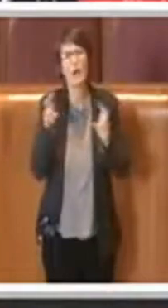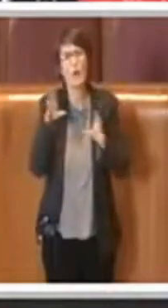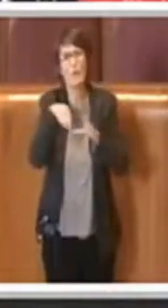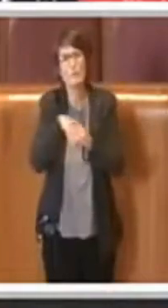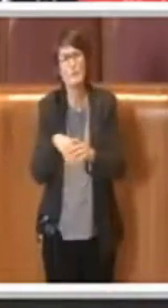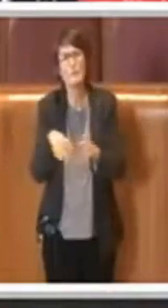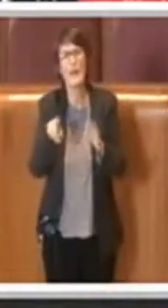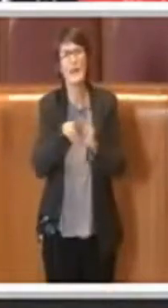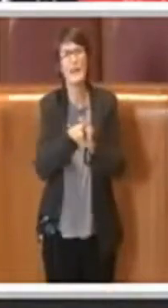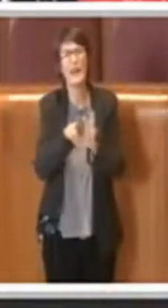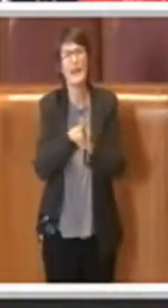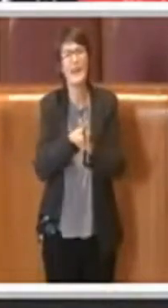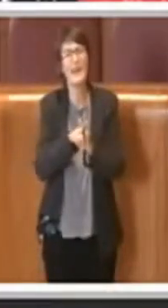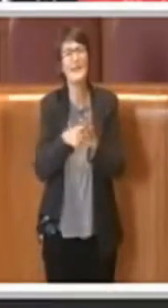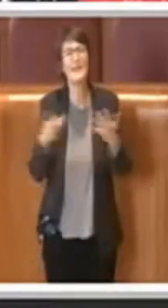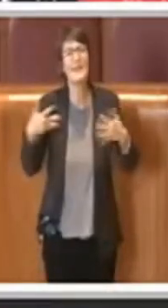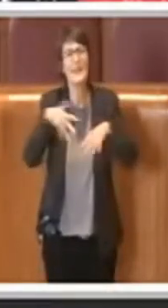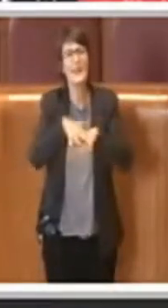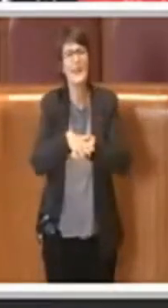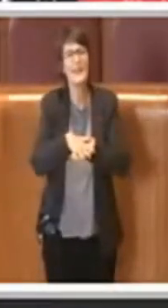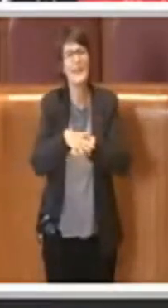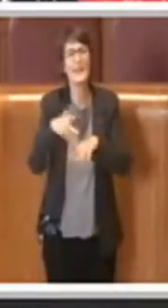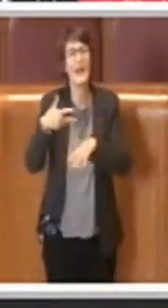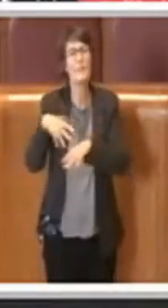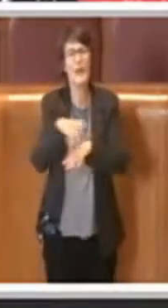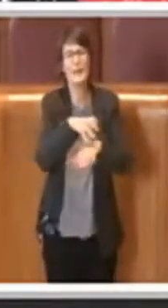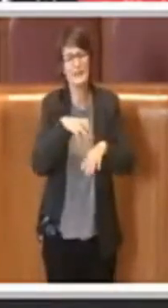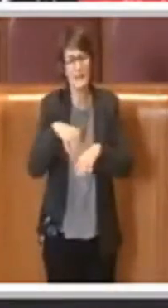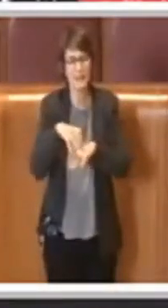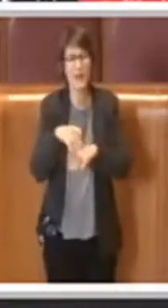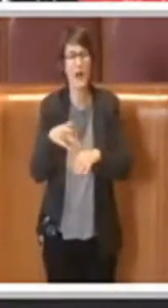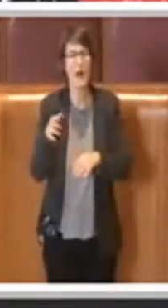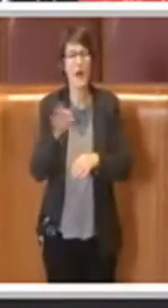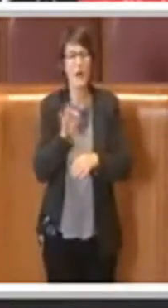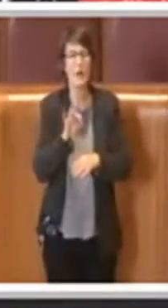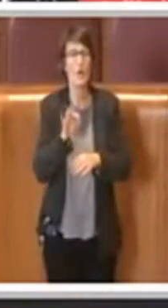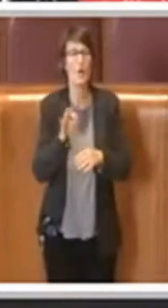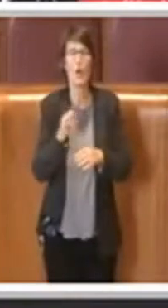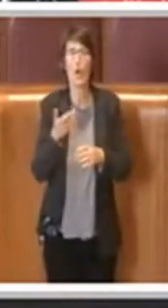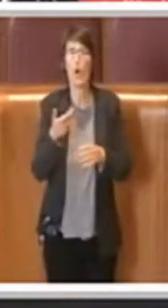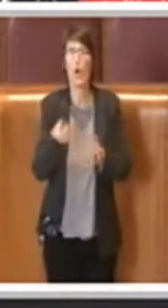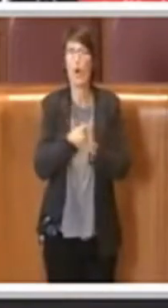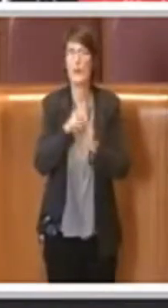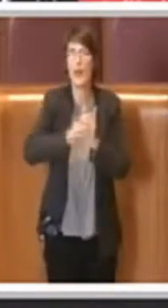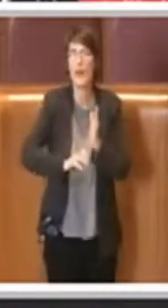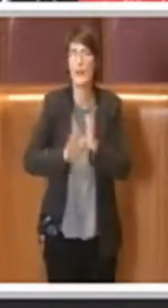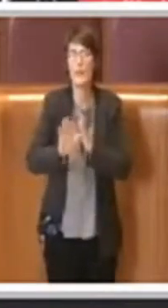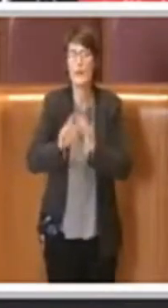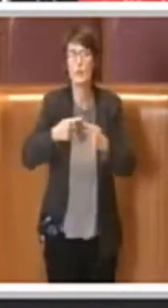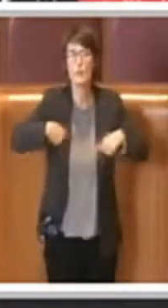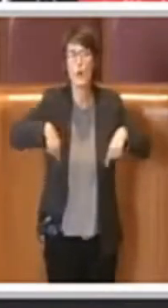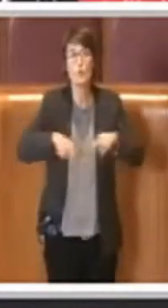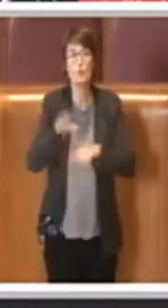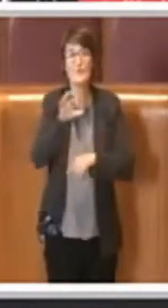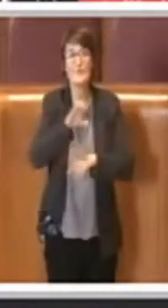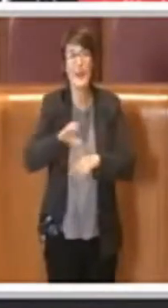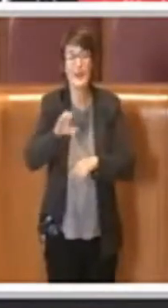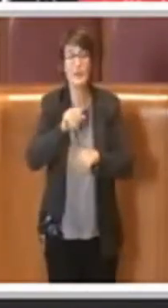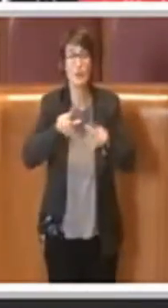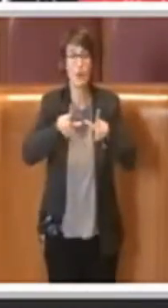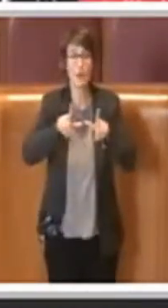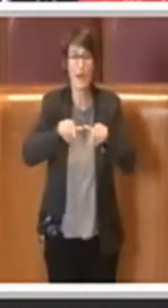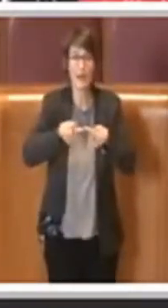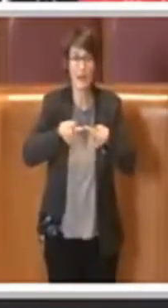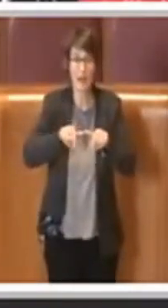decreti delibere dell'Aggiunta regionale del Lazio e con conseguenti specifici